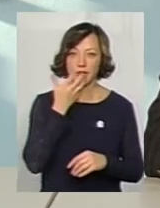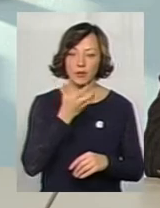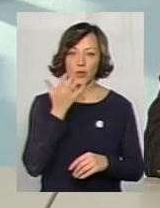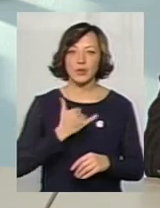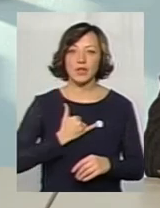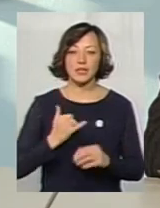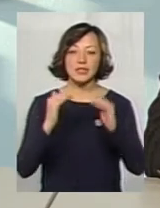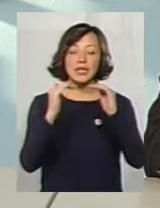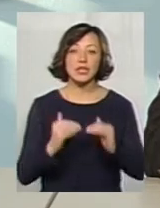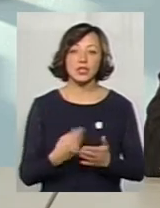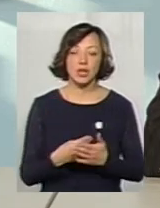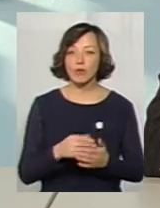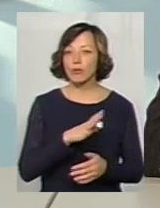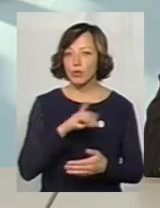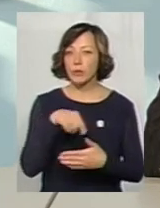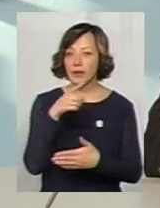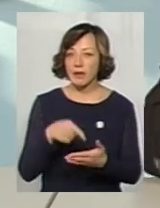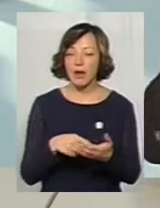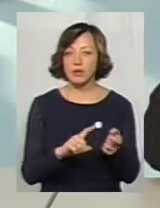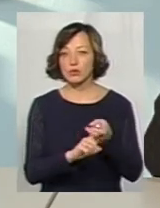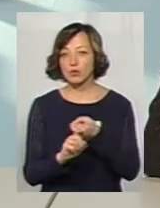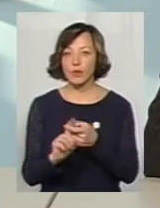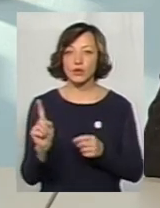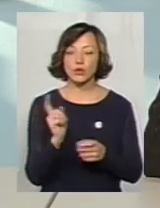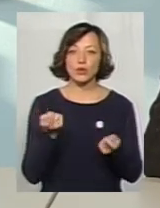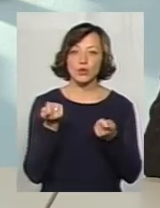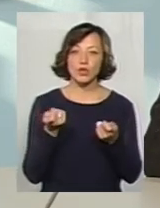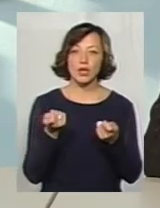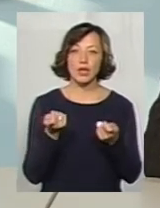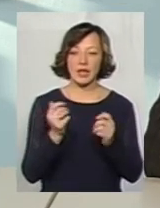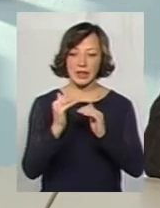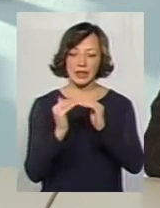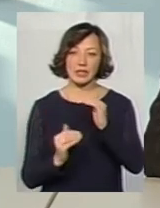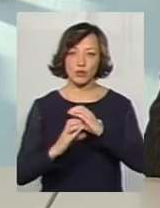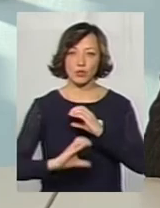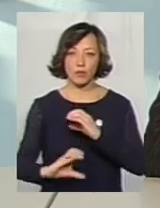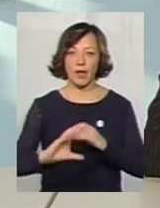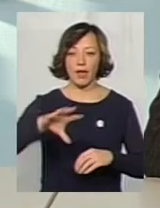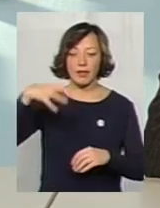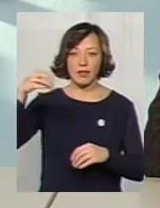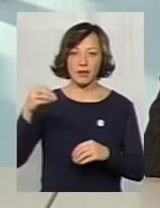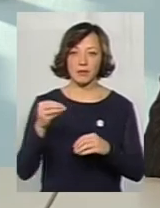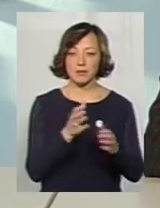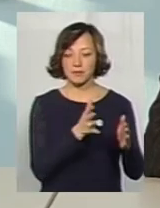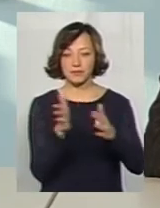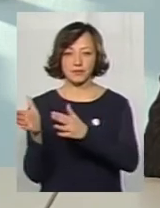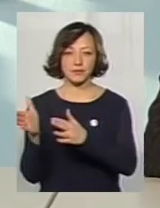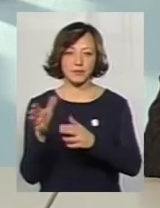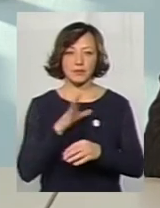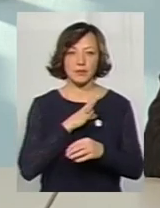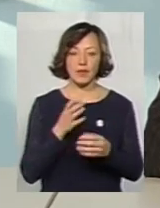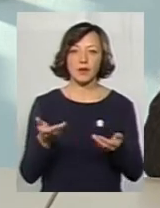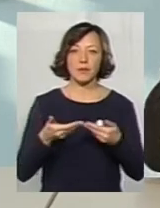У нас найнижчий тариф. Було питання, яке стосувалося того, що трохи низька труба і дим дійсно десь в сторону житлових будинків шов.